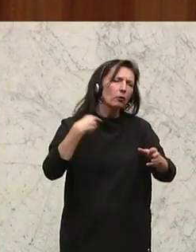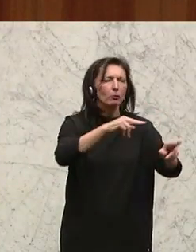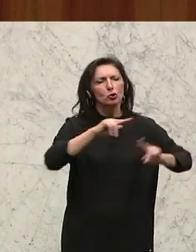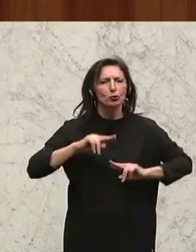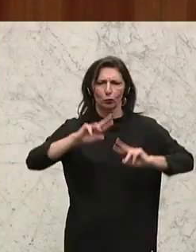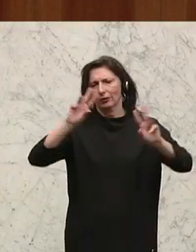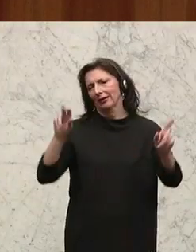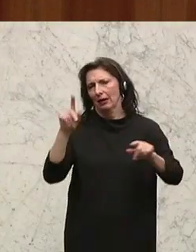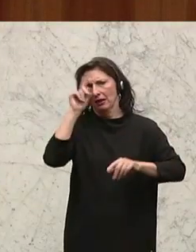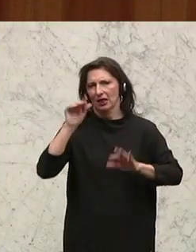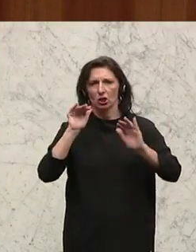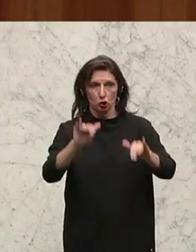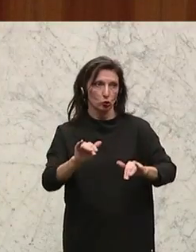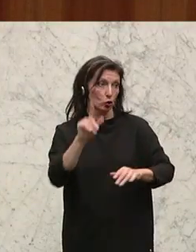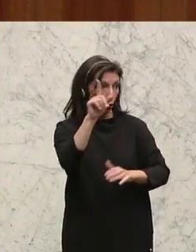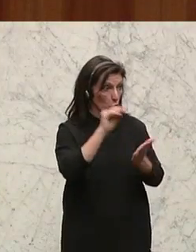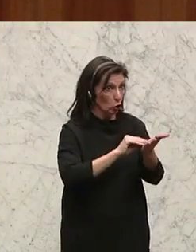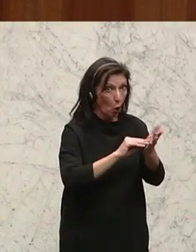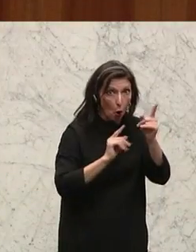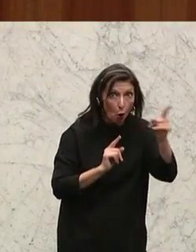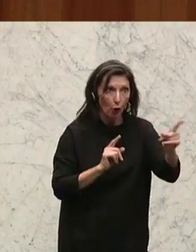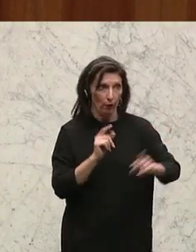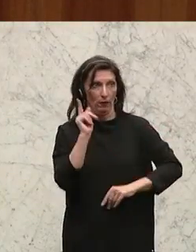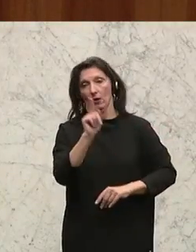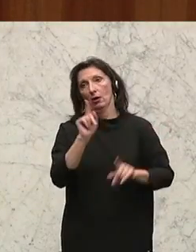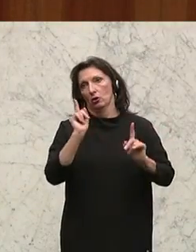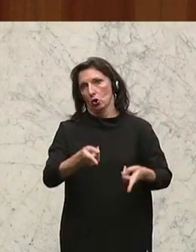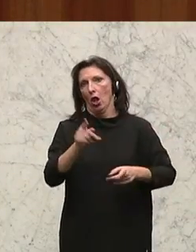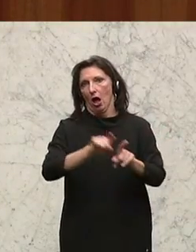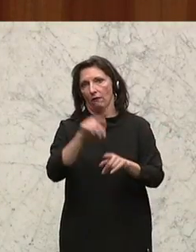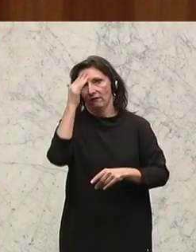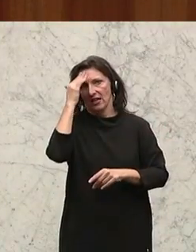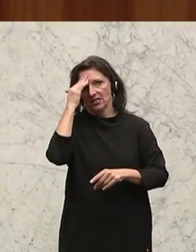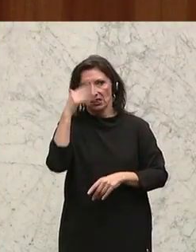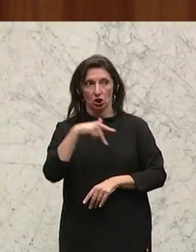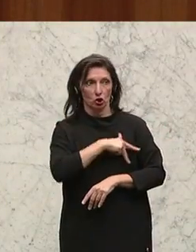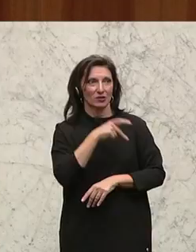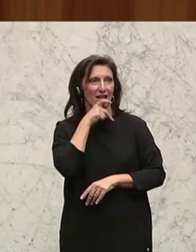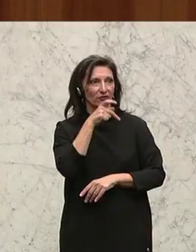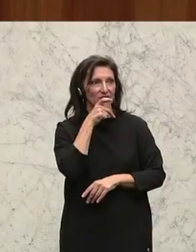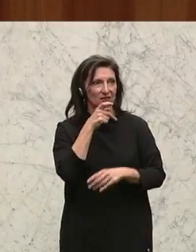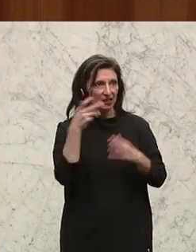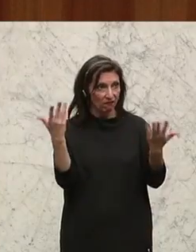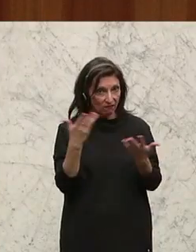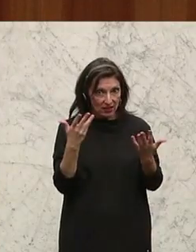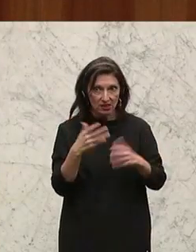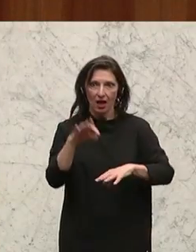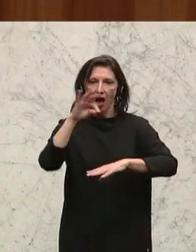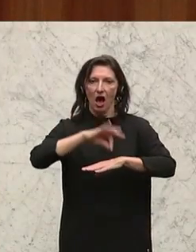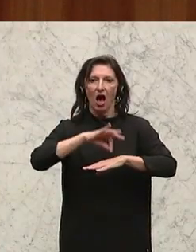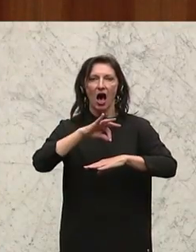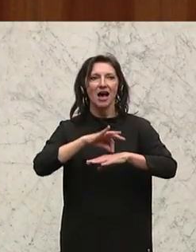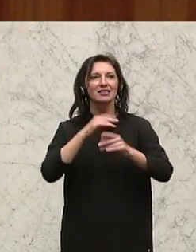auch wichtig. Ah ja, noch etwas. Und Mittelpunkt, auch das sollte man wissen, der Sozialversicherung, ist das ärztliche